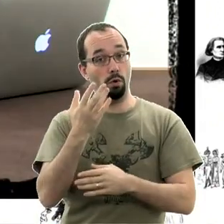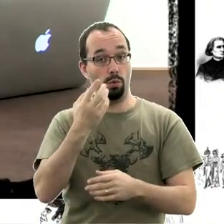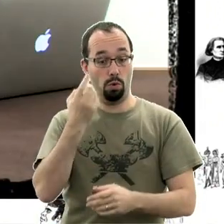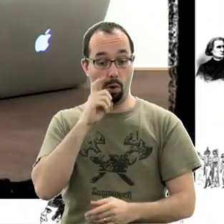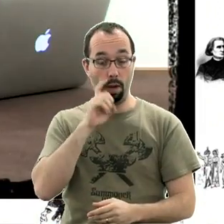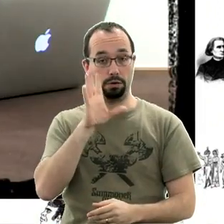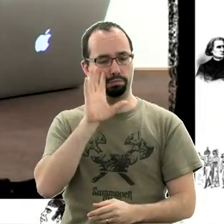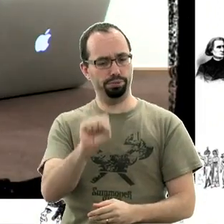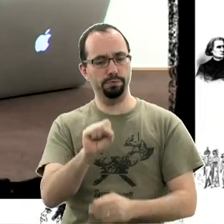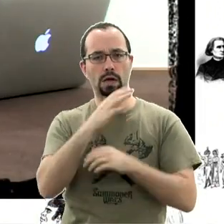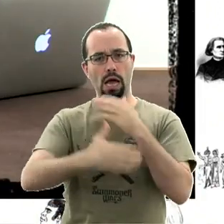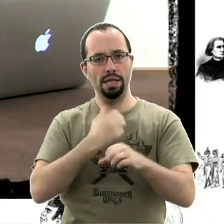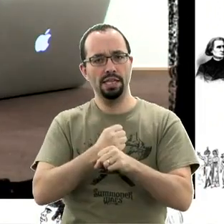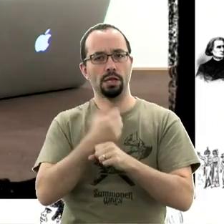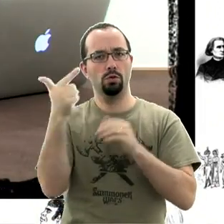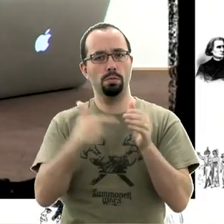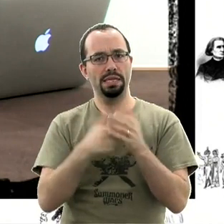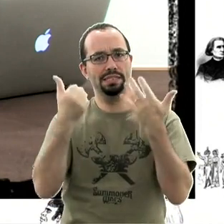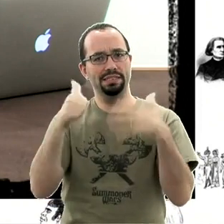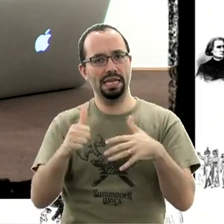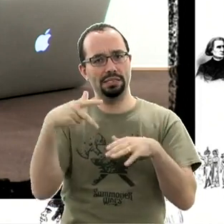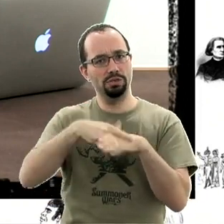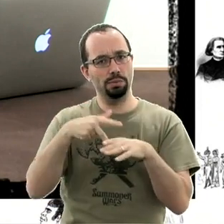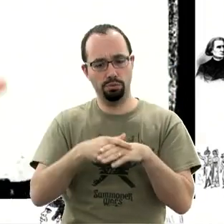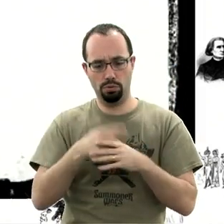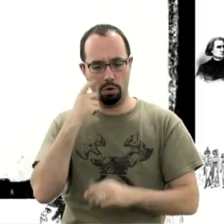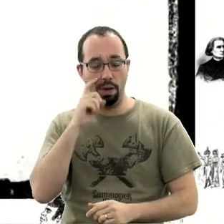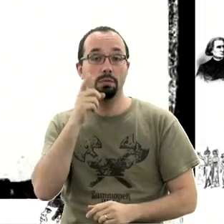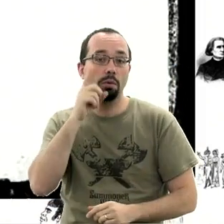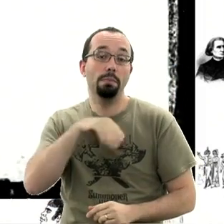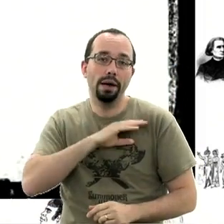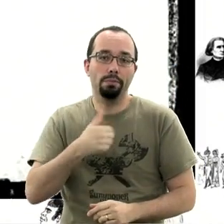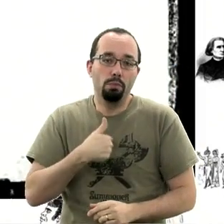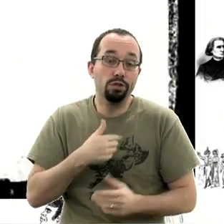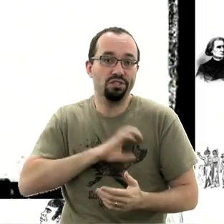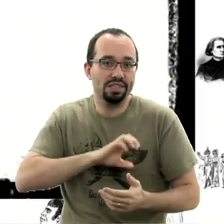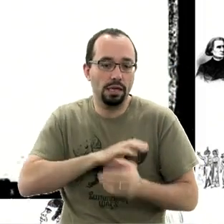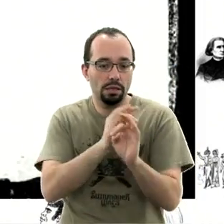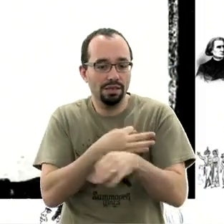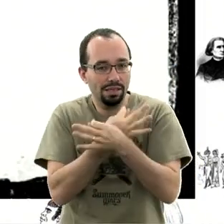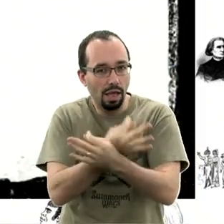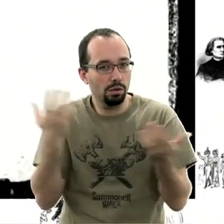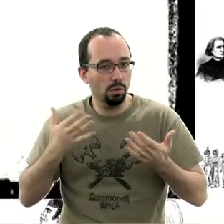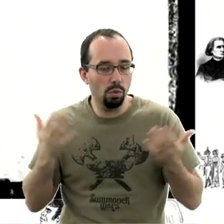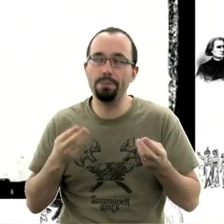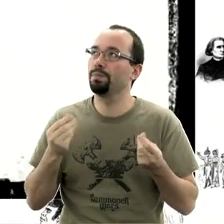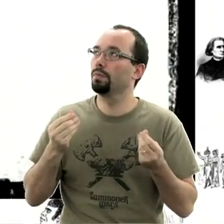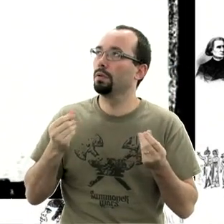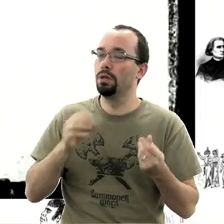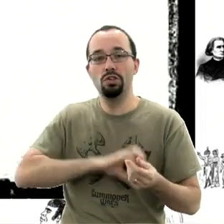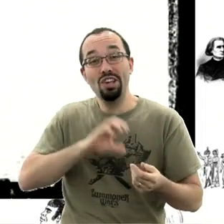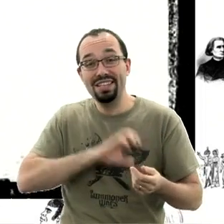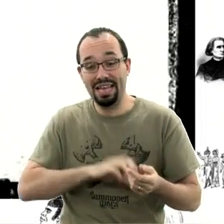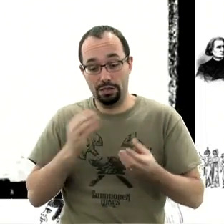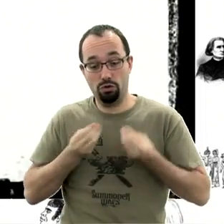en ce début d'année 2016. Il faut dire que chez Tric Trac, en tout cas moi, j'essaye de faire en sorte que ça se concrétise.